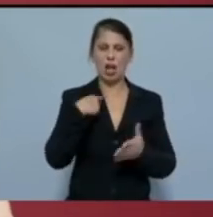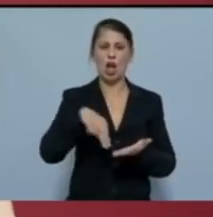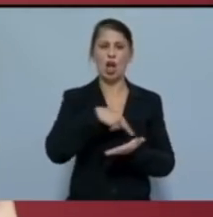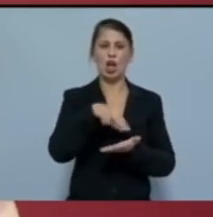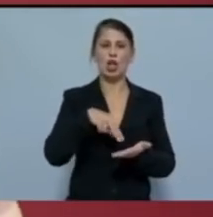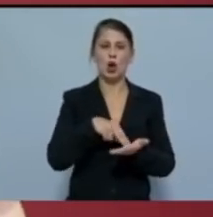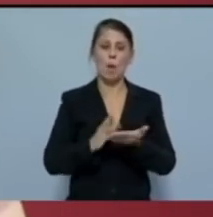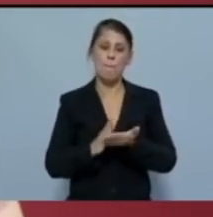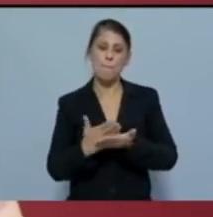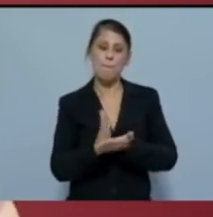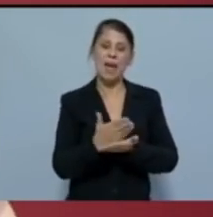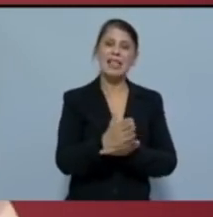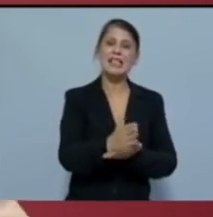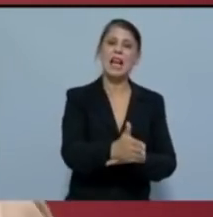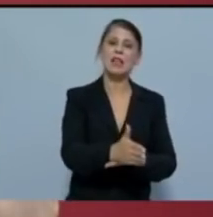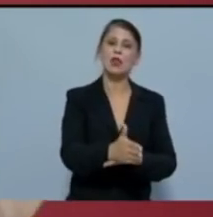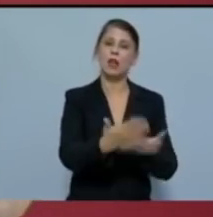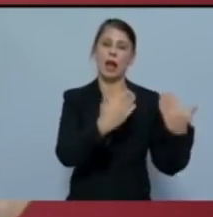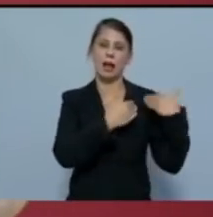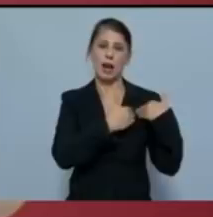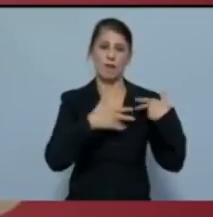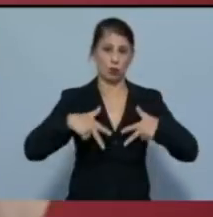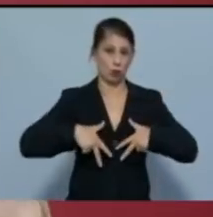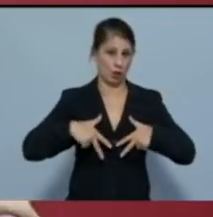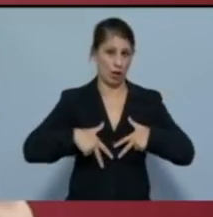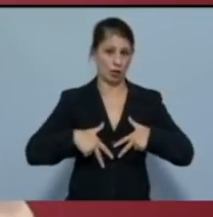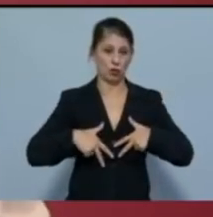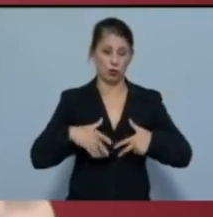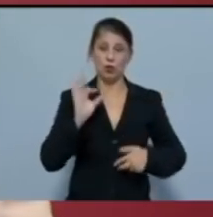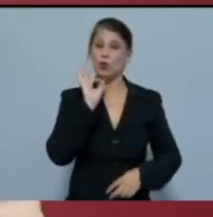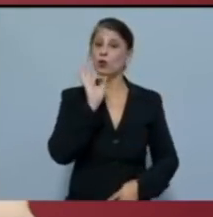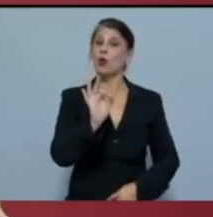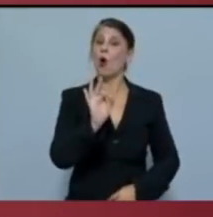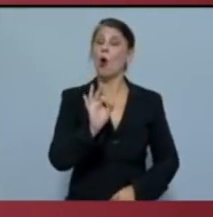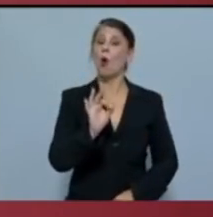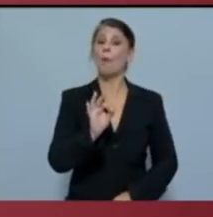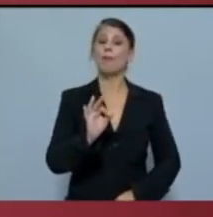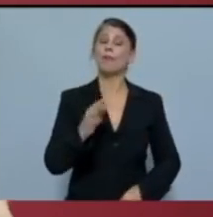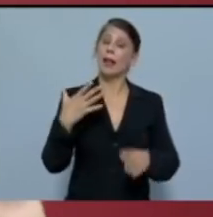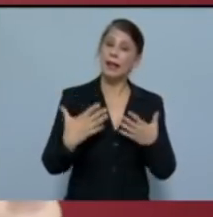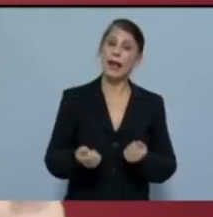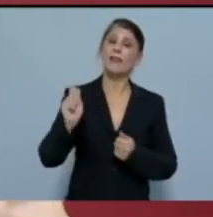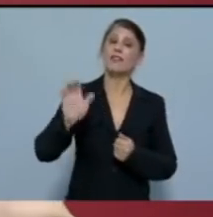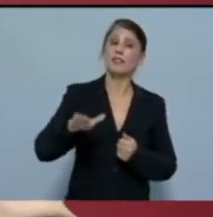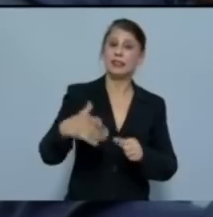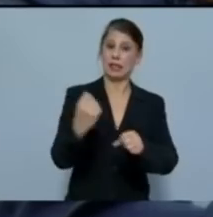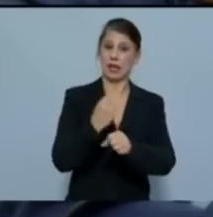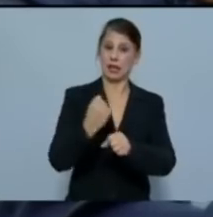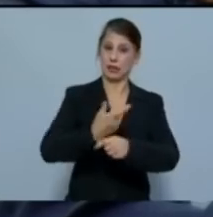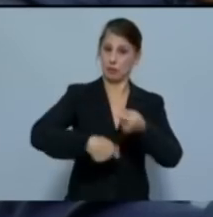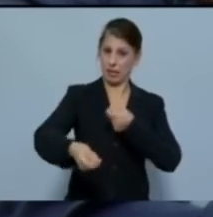μεσάζοντα που αναλαμβάνει το κράτος για να εξασφαλίσει φθηνή εργατική δύναμη σε